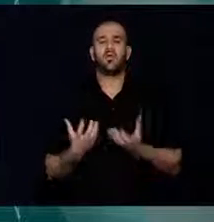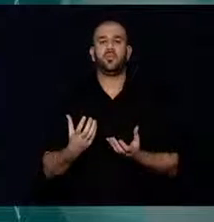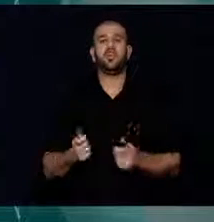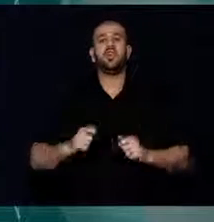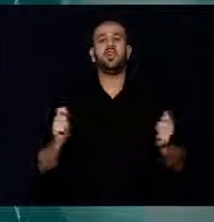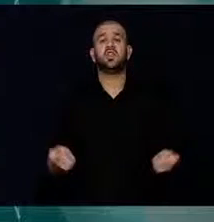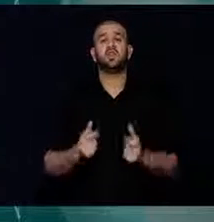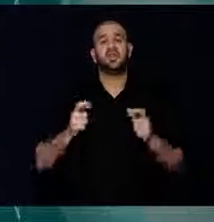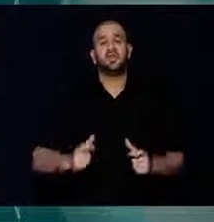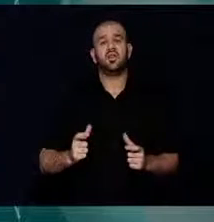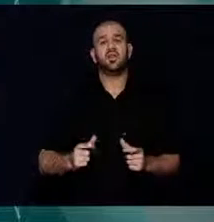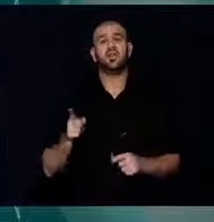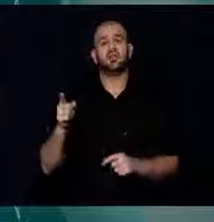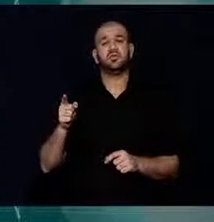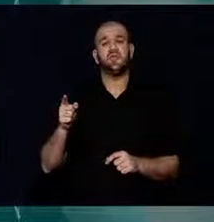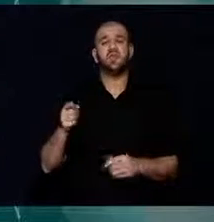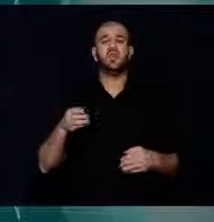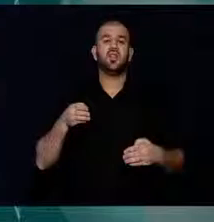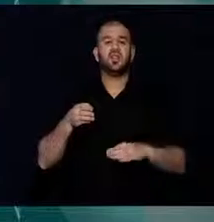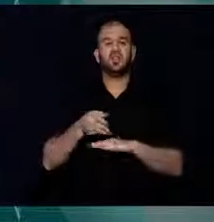soruşturması devam ediyor.